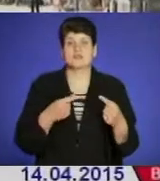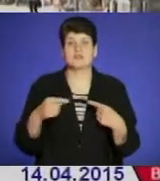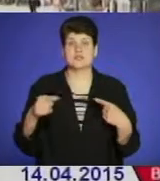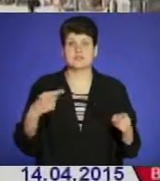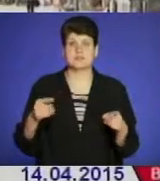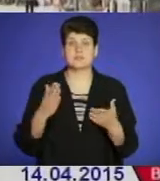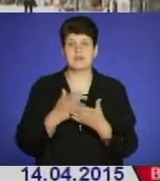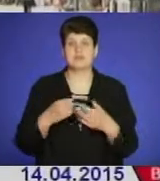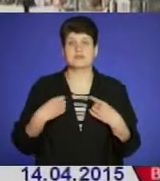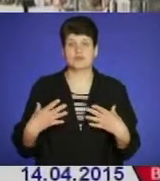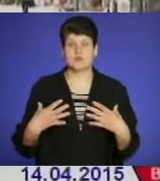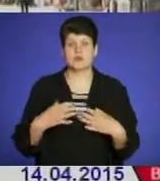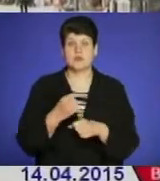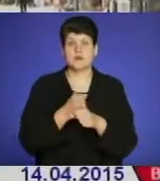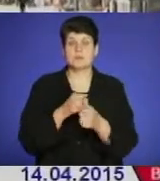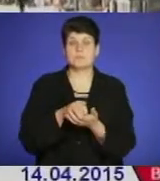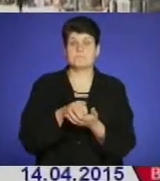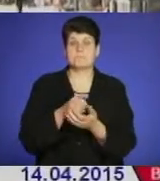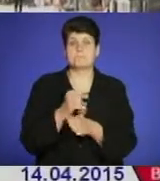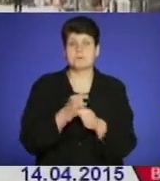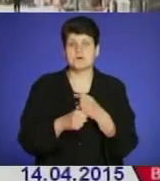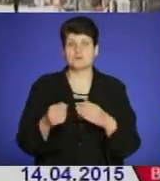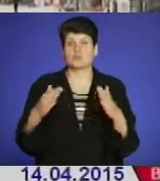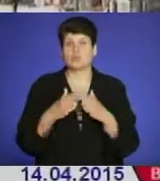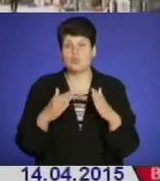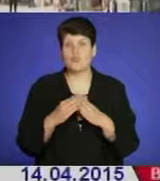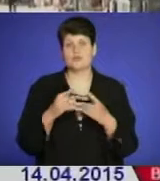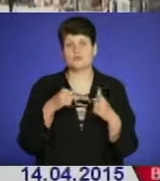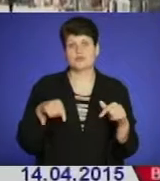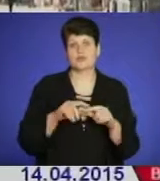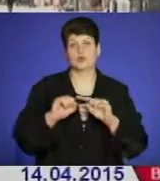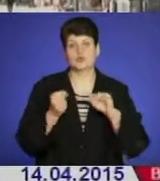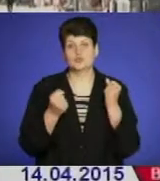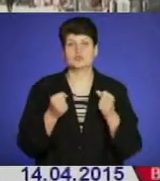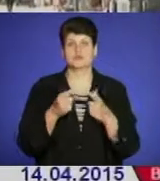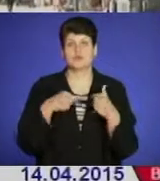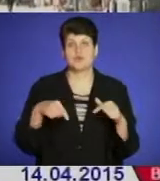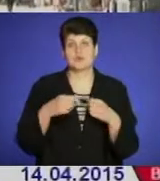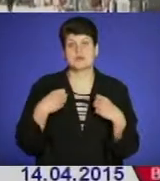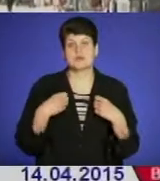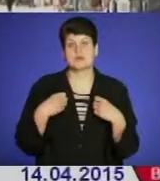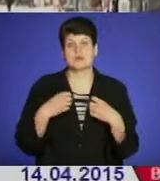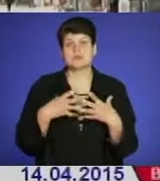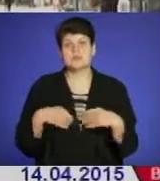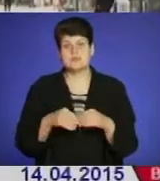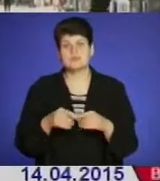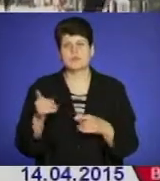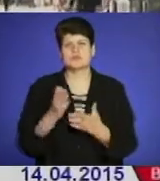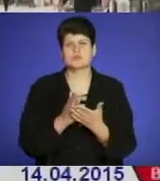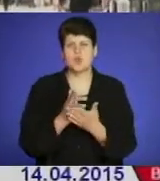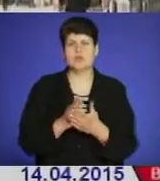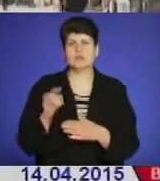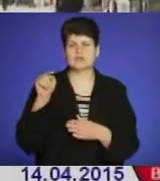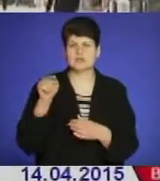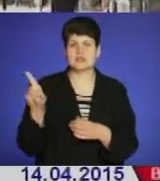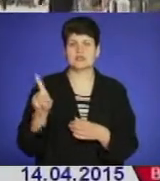святкувати Пасху вдома, за сімейним столом, вколі друзів, вколі сім'ї. Але вони сьогодні там зброєю в руках сидять, в бліндажах і в окупах. І тому вони заслуговували того, щоб